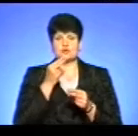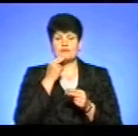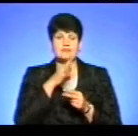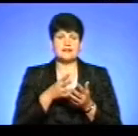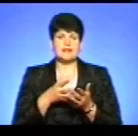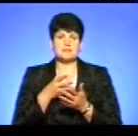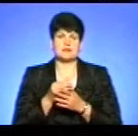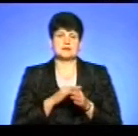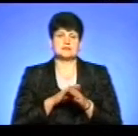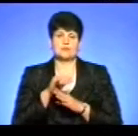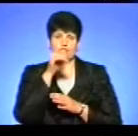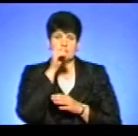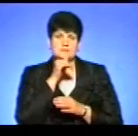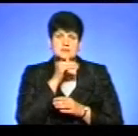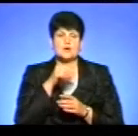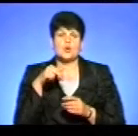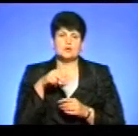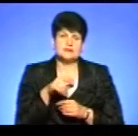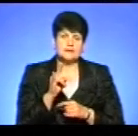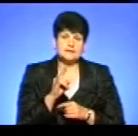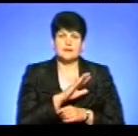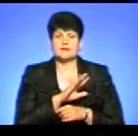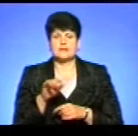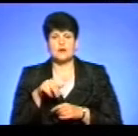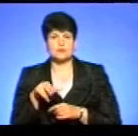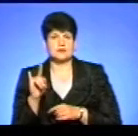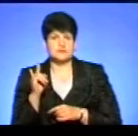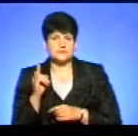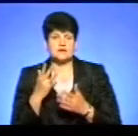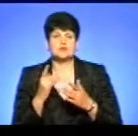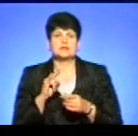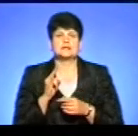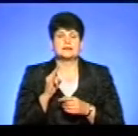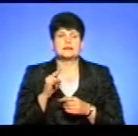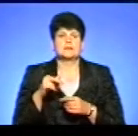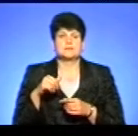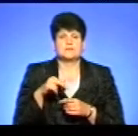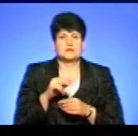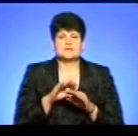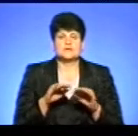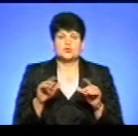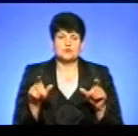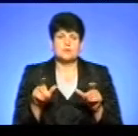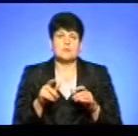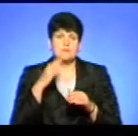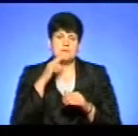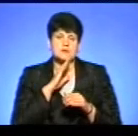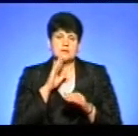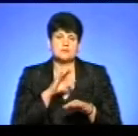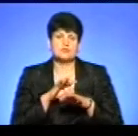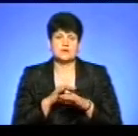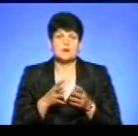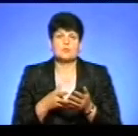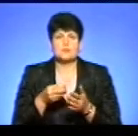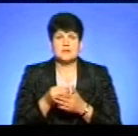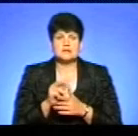платять за цілий місяць, ходила дитина чи не ходила. Якщо дитина відвідує садочок, батьки здійснюють проплату